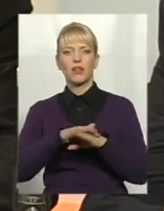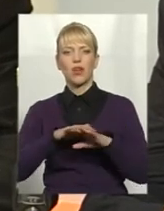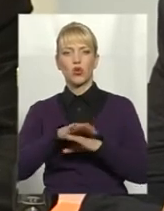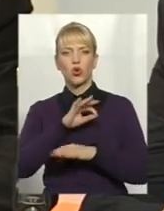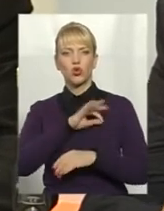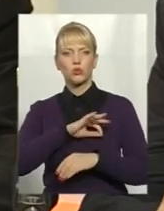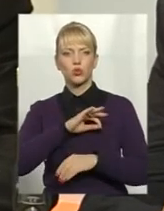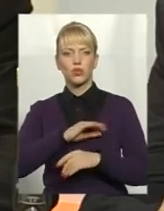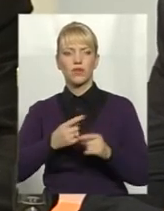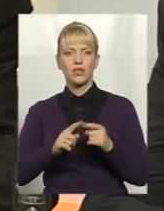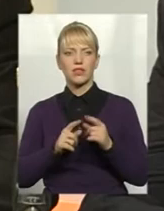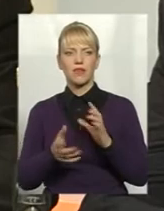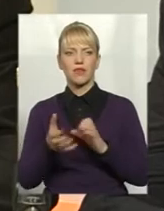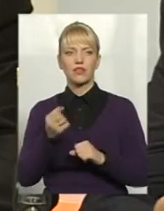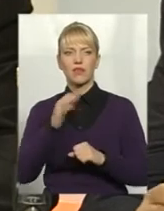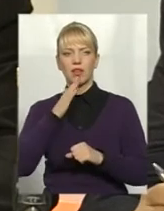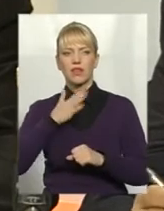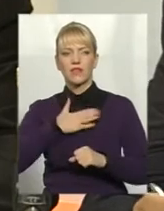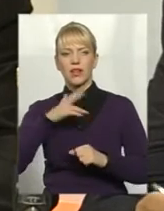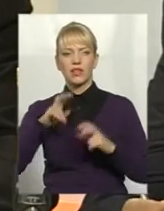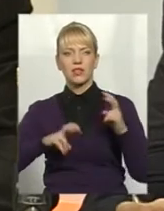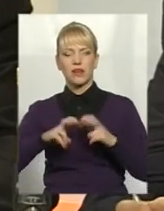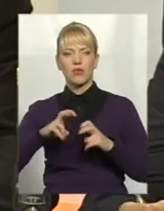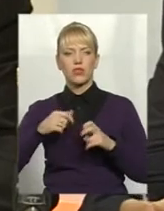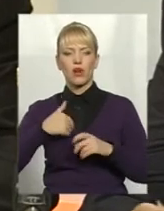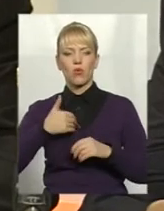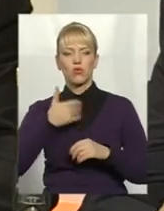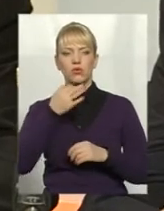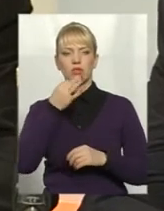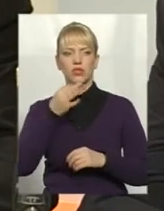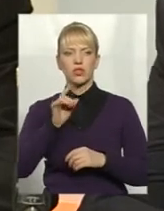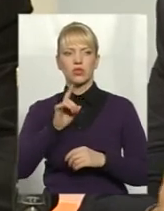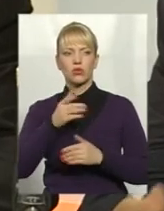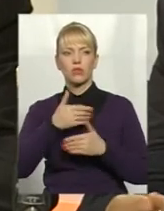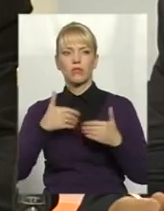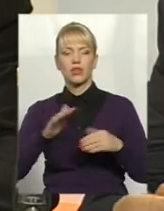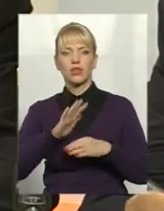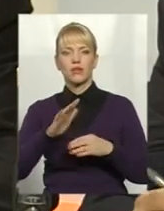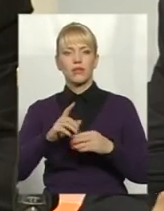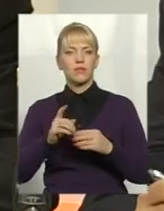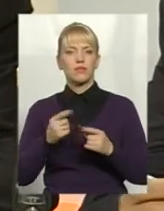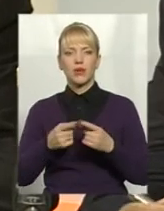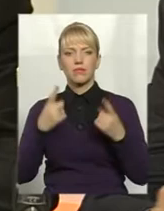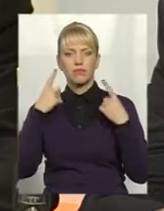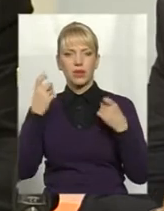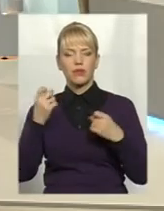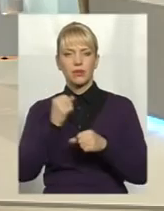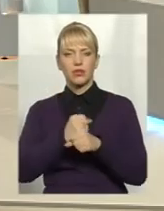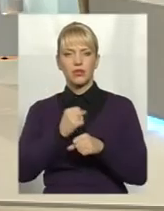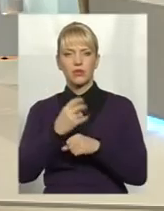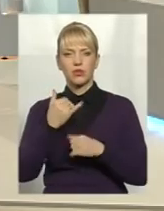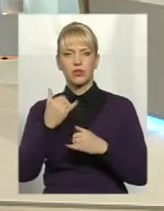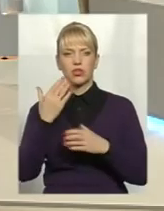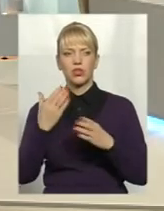врятувало наш завод. Я хочу сказати, що ми, я не можу сказати, що ми там близько, на сьогоднішній день працюємо, ми